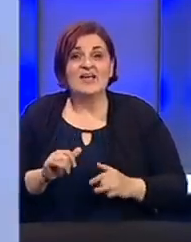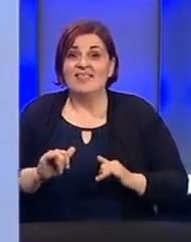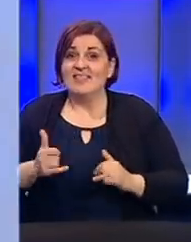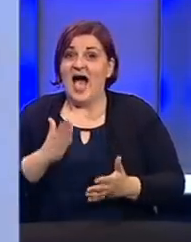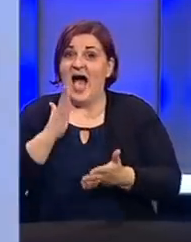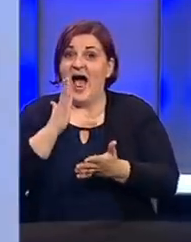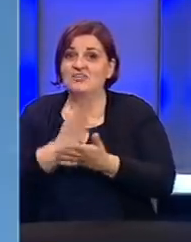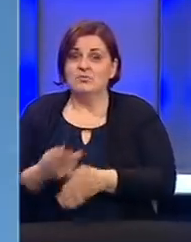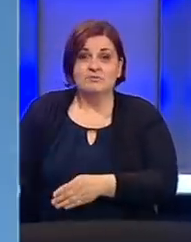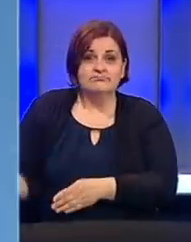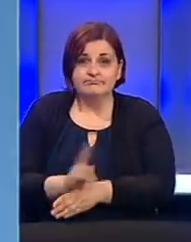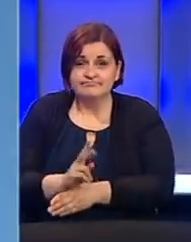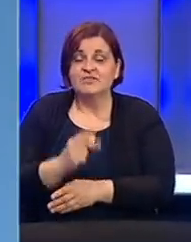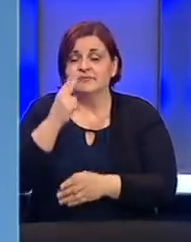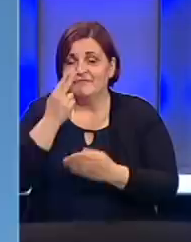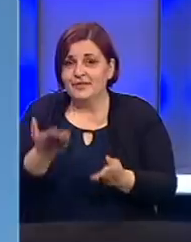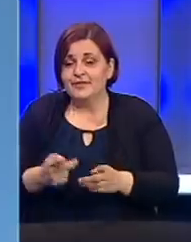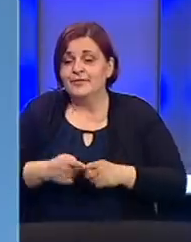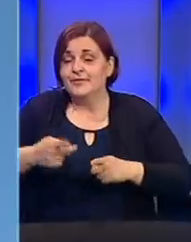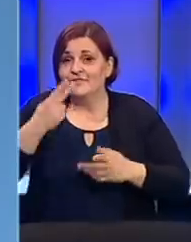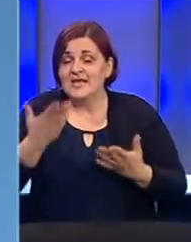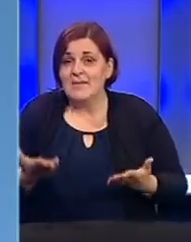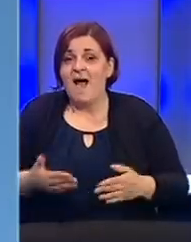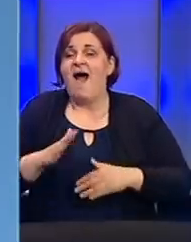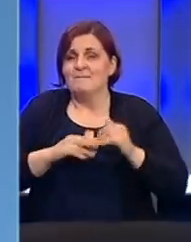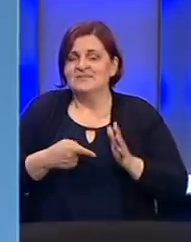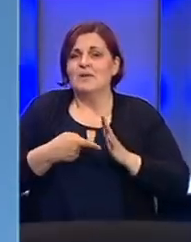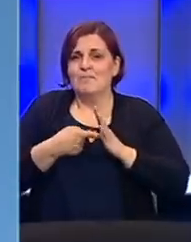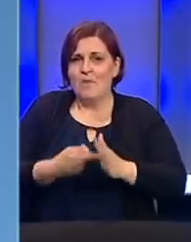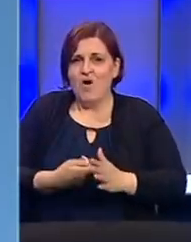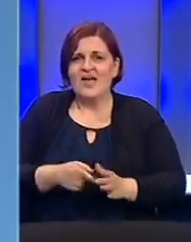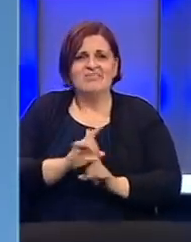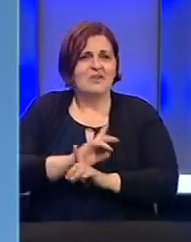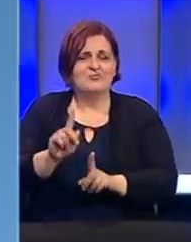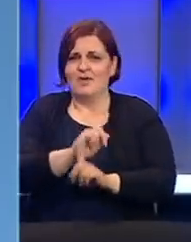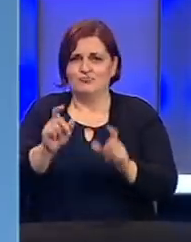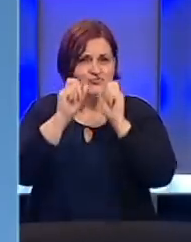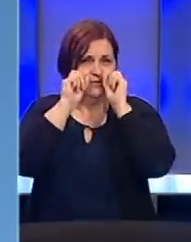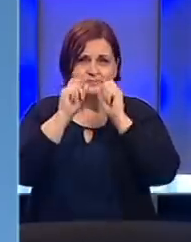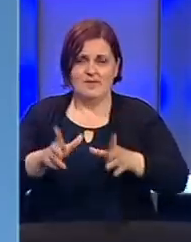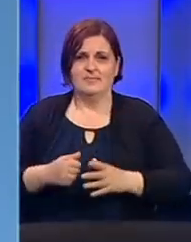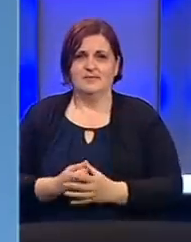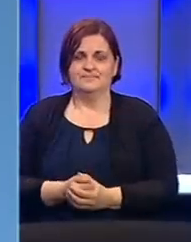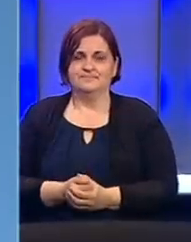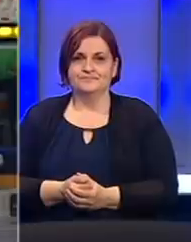da li će biti malverizacija ostaje da se vidi u dogledno vrijeme, a praksa je pokazala da nas ništa ne može iznenaditi.